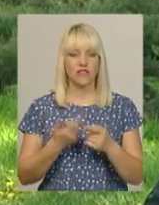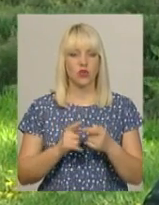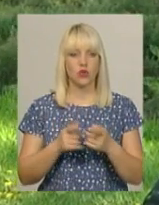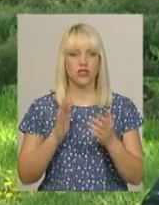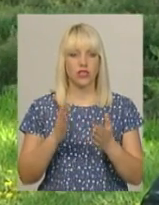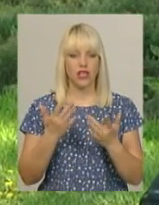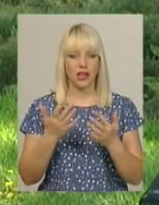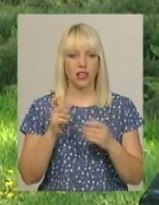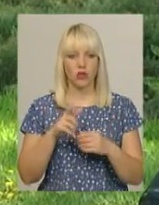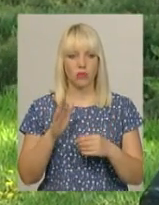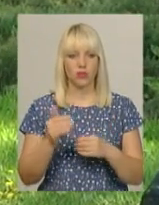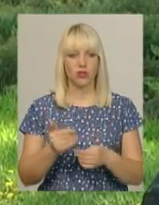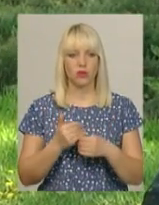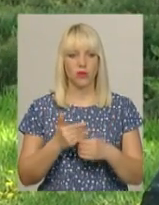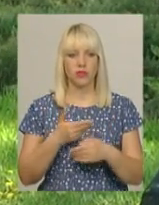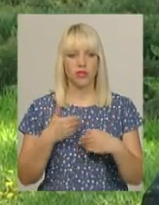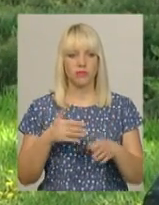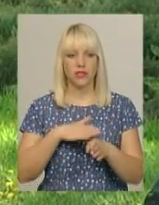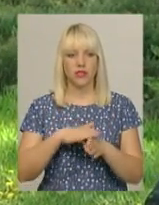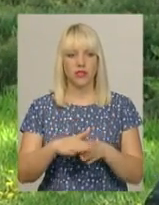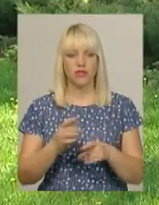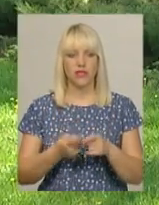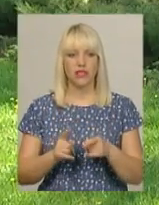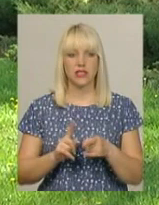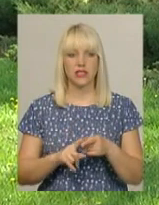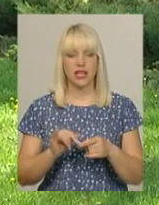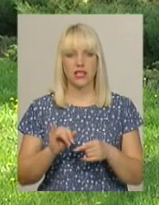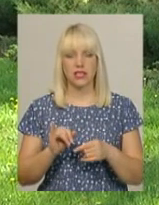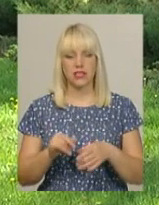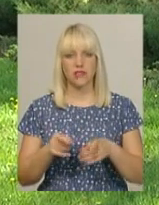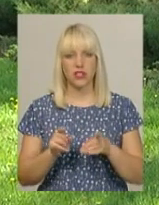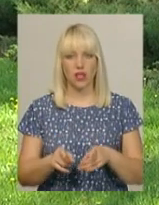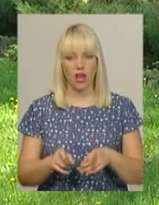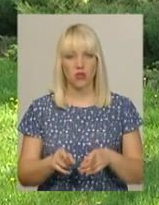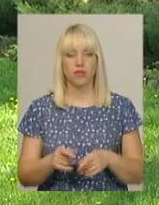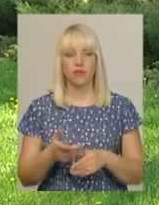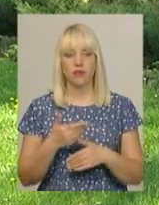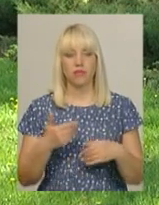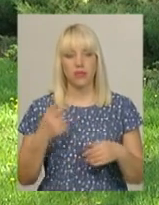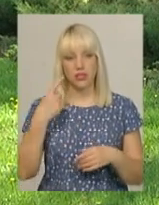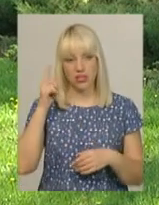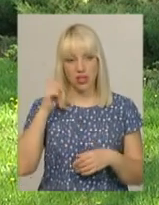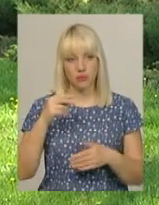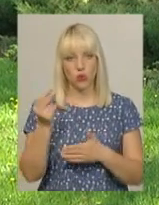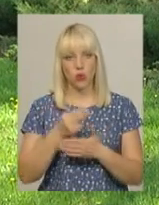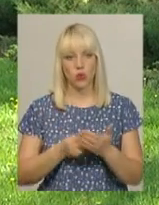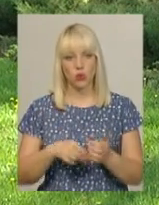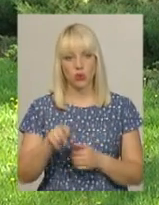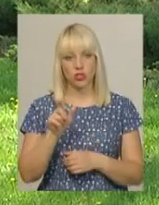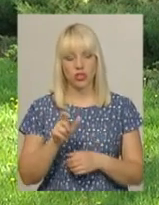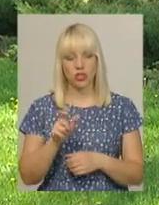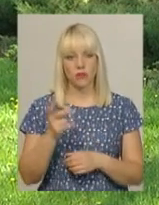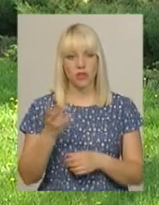допомагати реалізувати це. І, звичайно, ми знаємо художника, нам